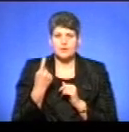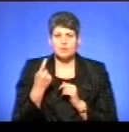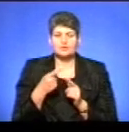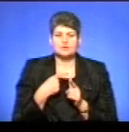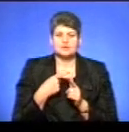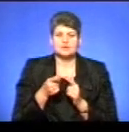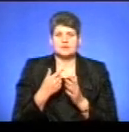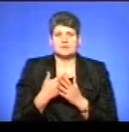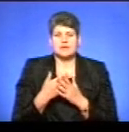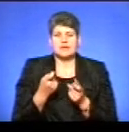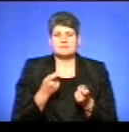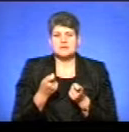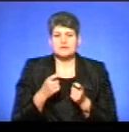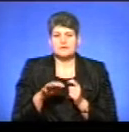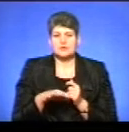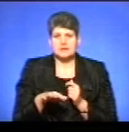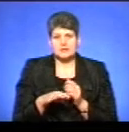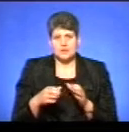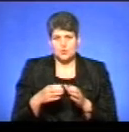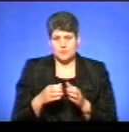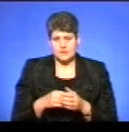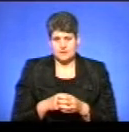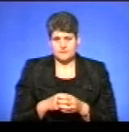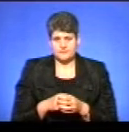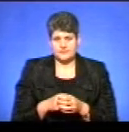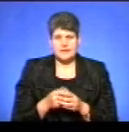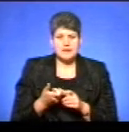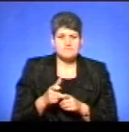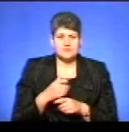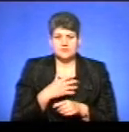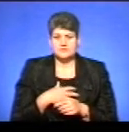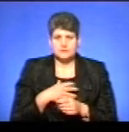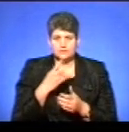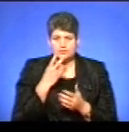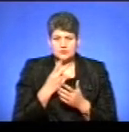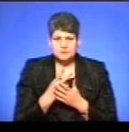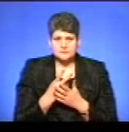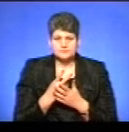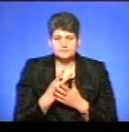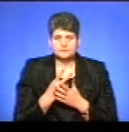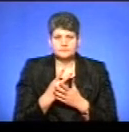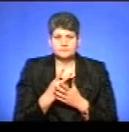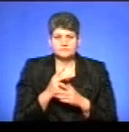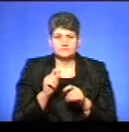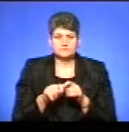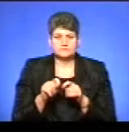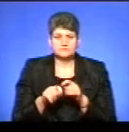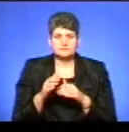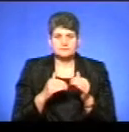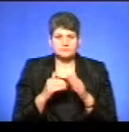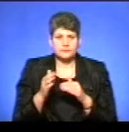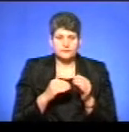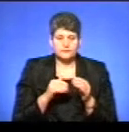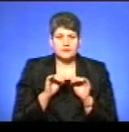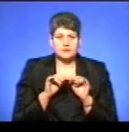чи, наприклад, адміністративно-територіальної громади. Найбільш важливий показник, який досліджується в практиці